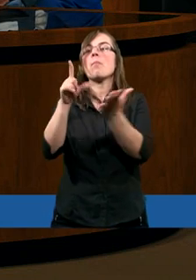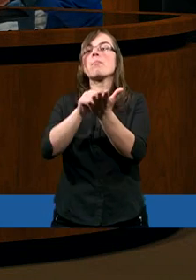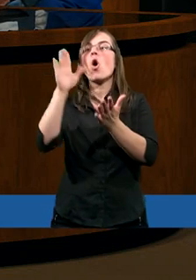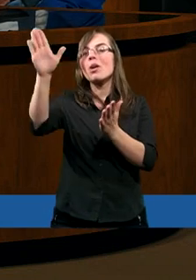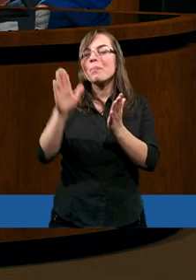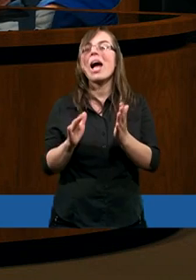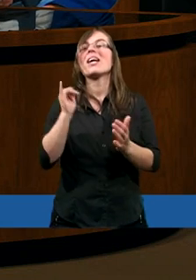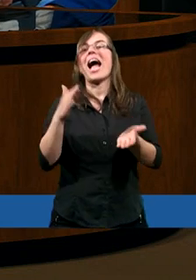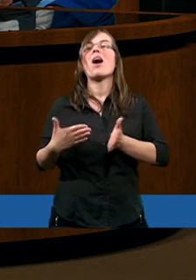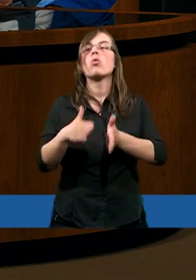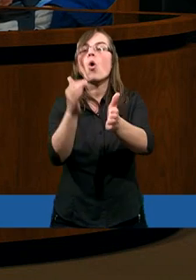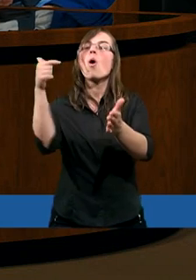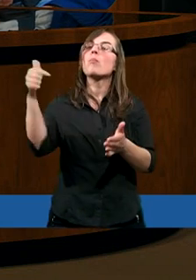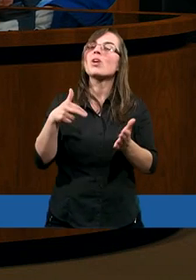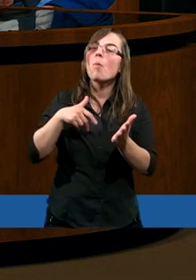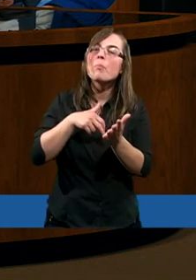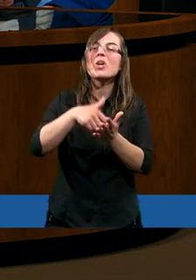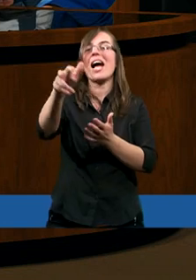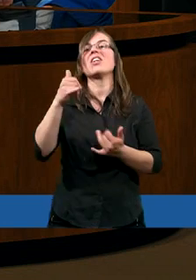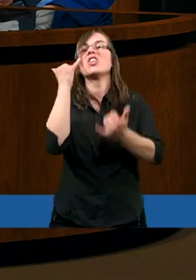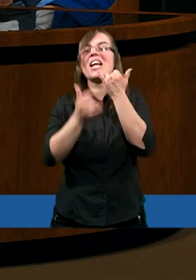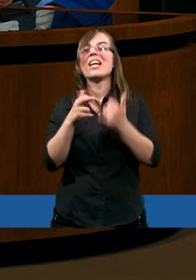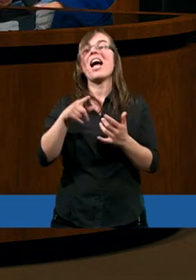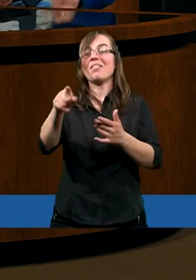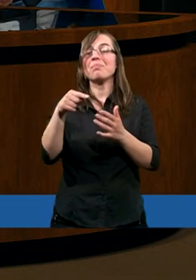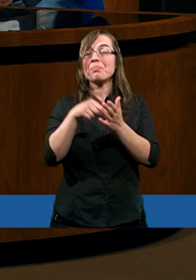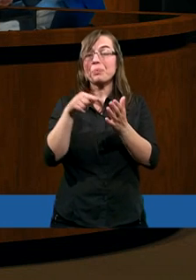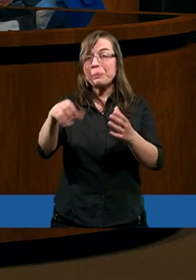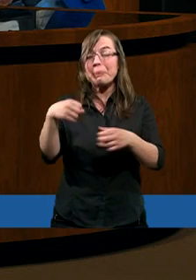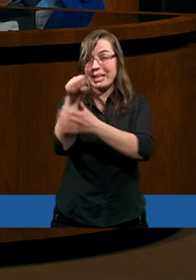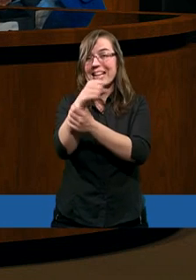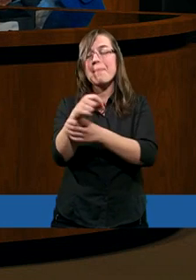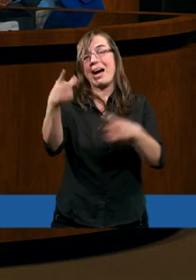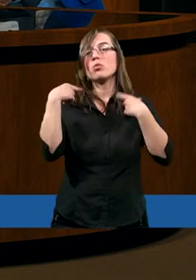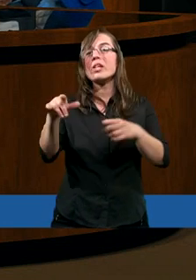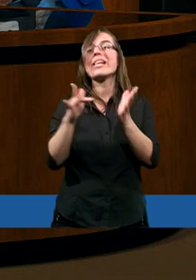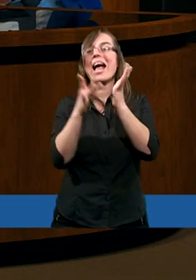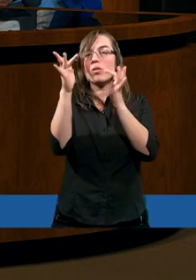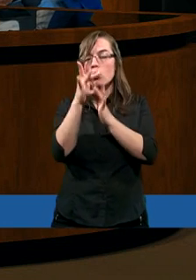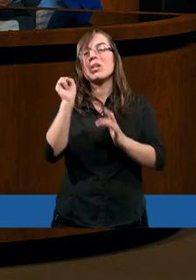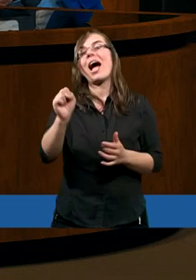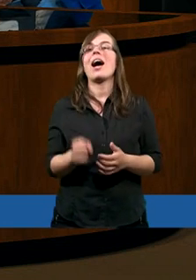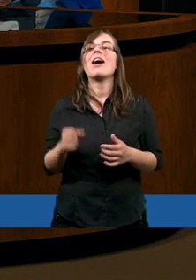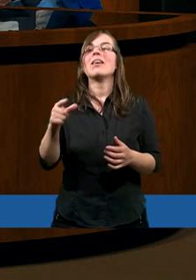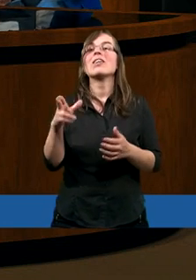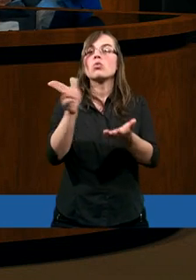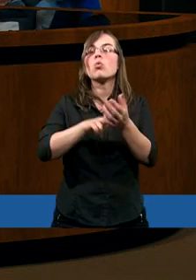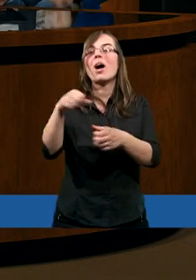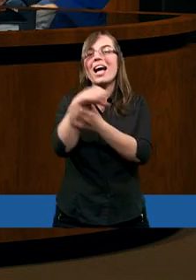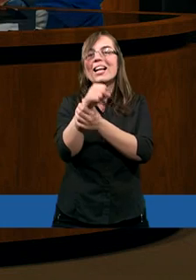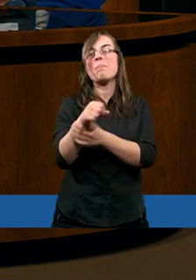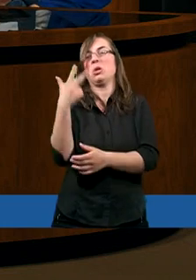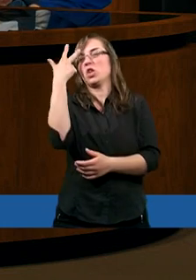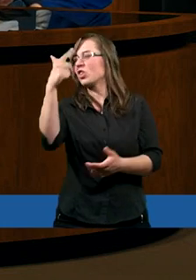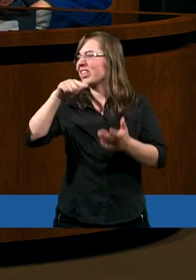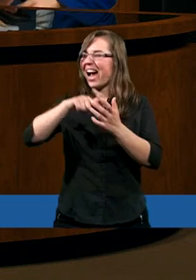miał i jaką drogę musiał przejść, jeżeli z osoby, która zaparła się Jezusa, która wyparła się i to